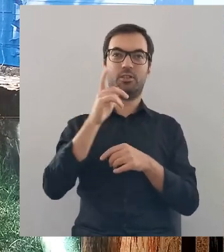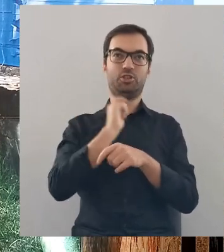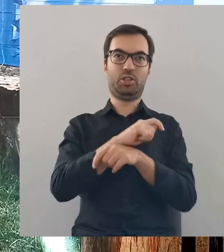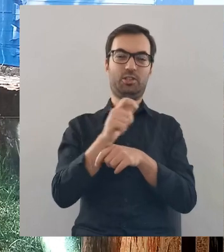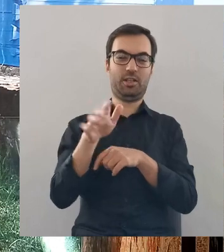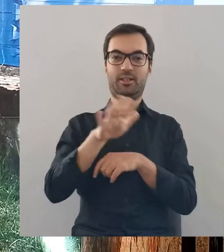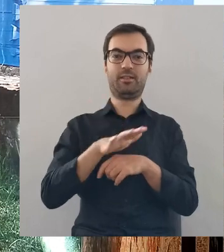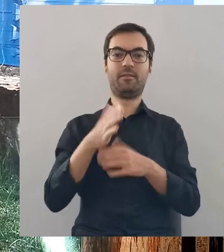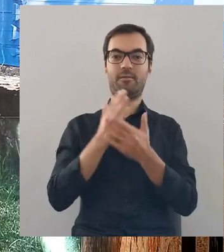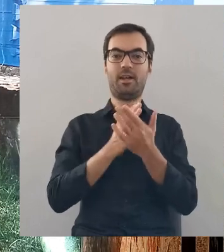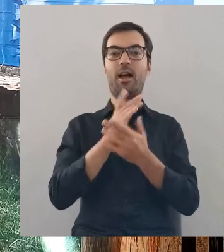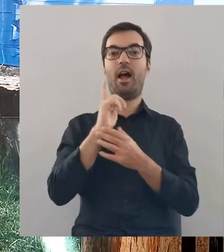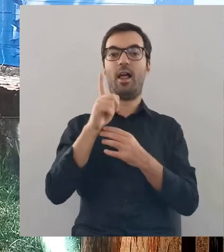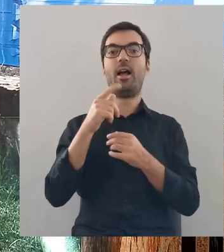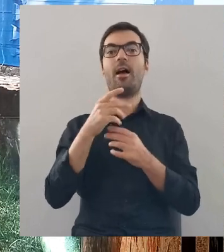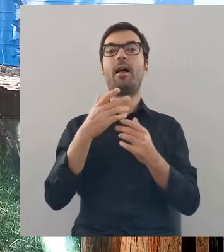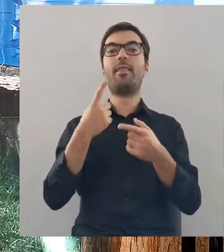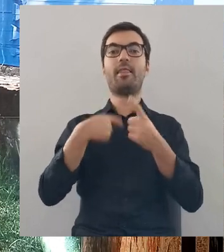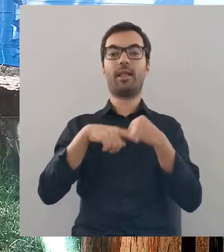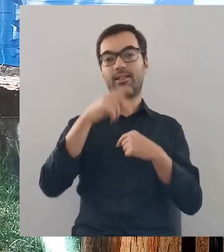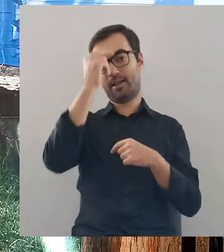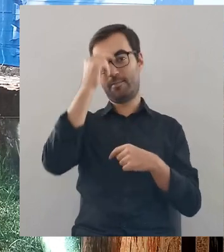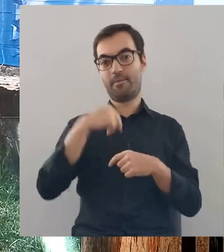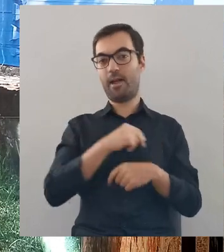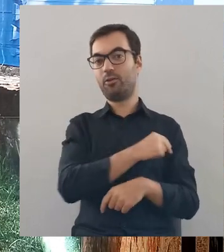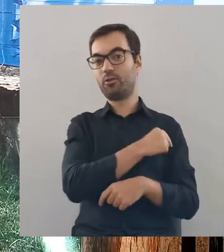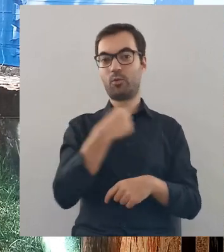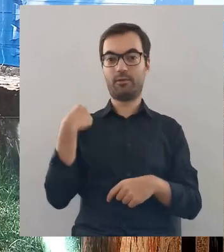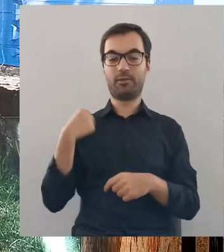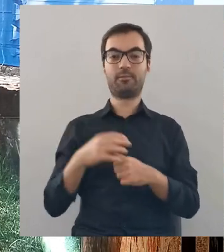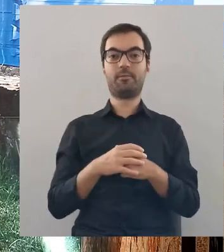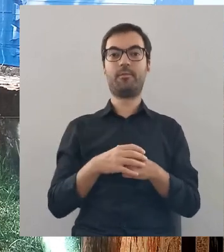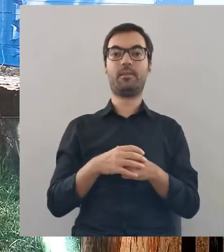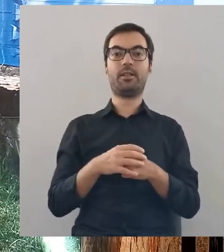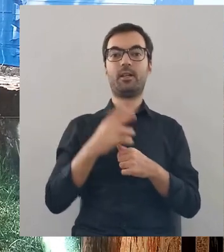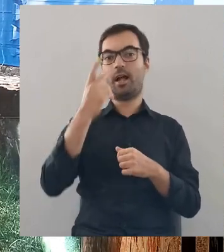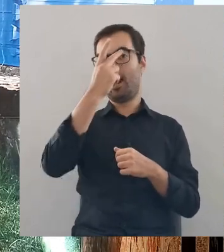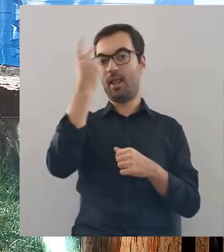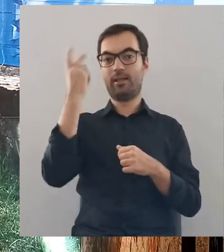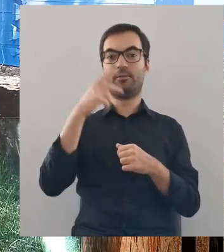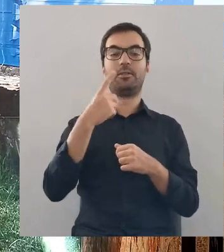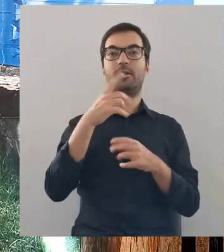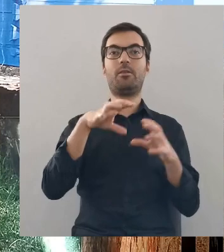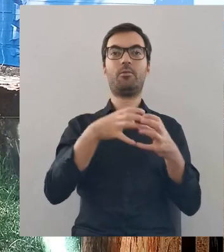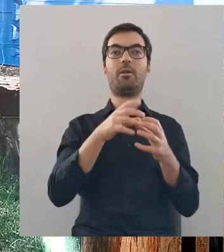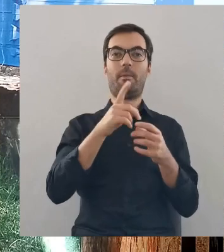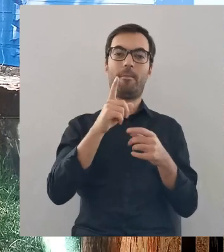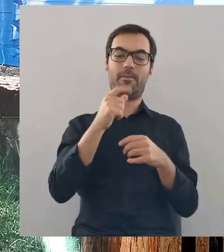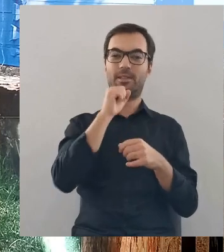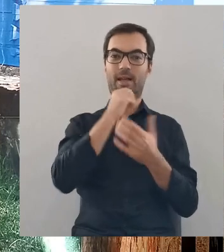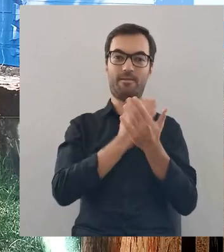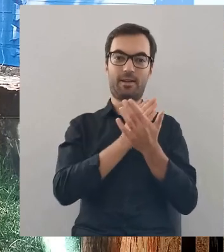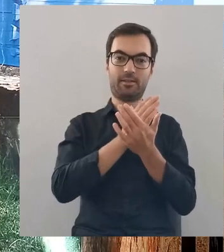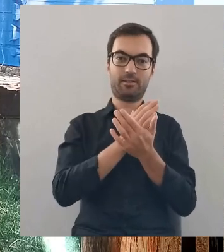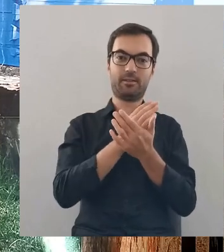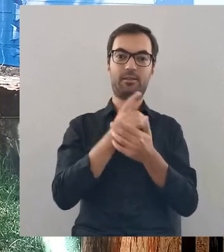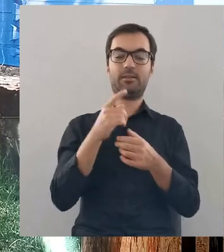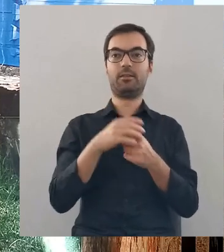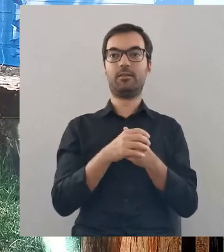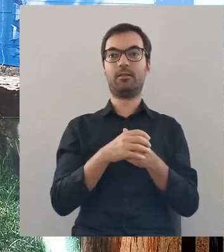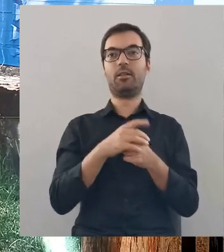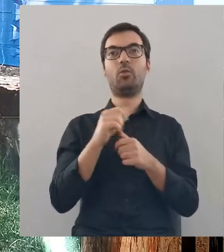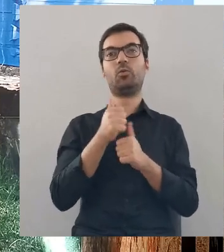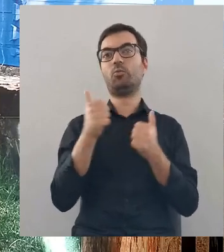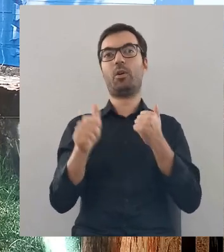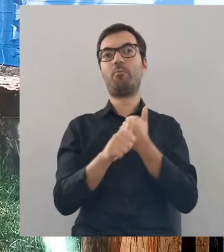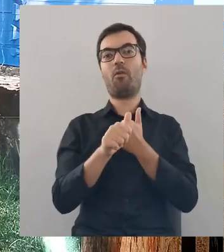Księstwa Litewskiego to byli chrześcijanie, tyle, że obrządku prawosławnego. No Litwini, jedynie ci poganie i